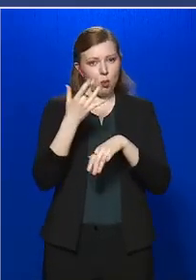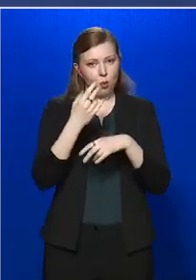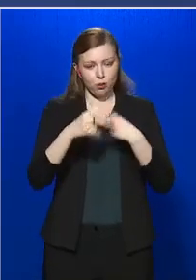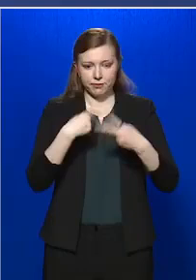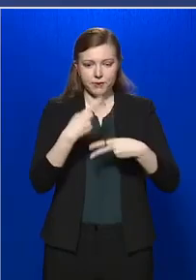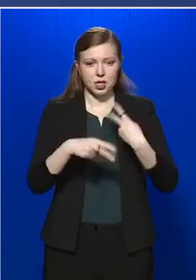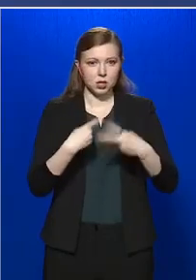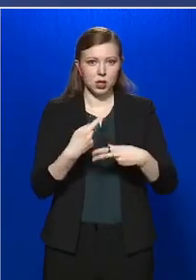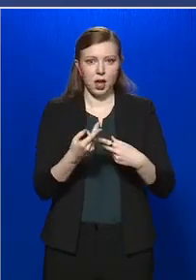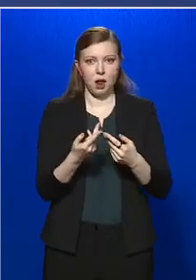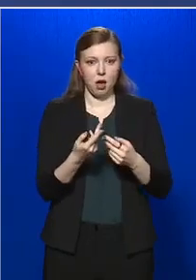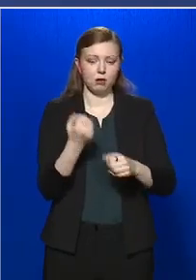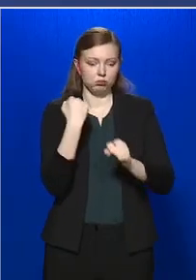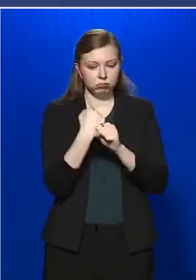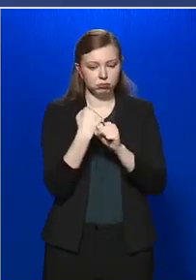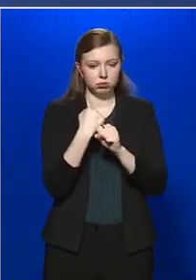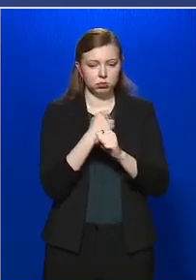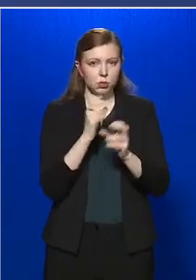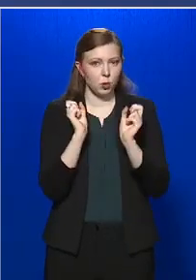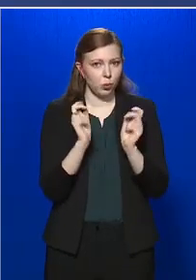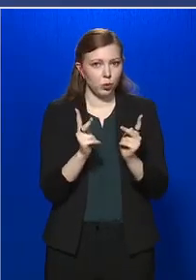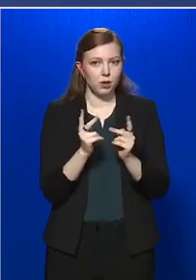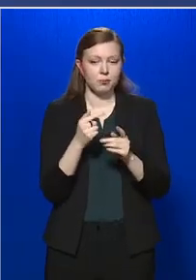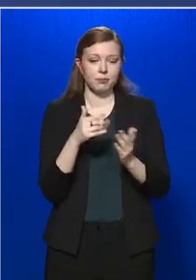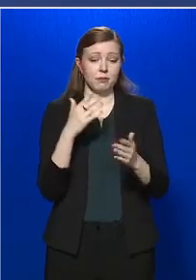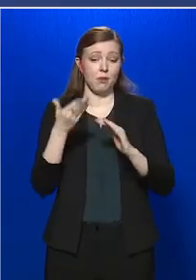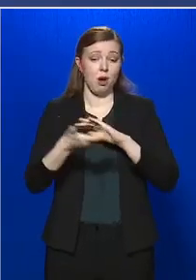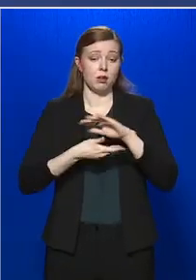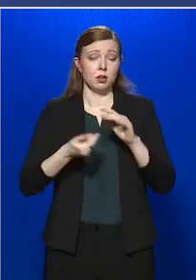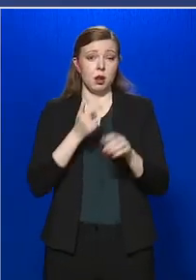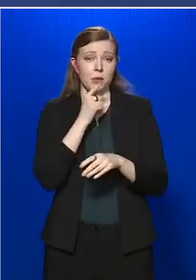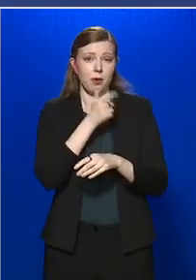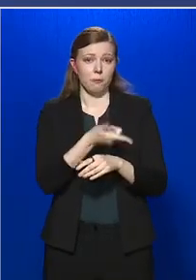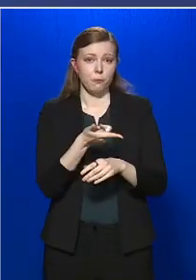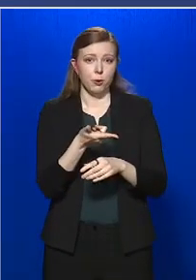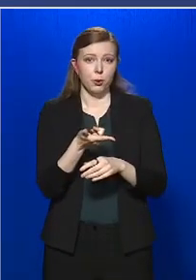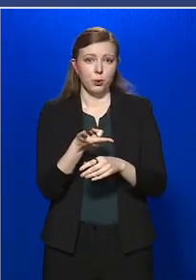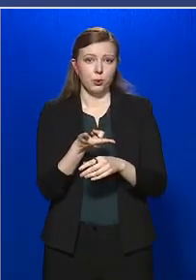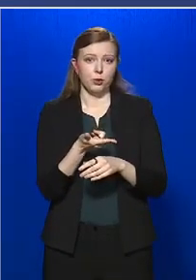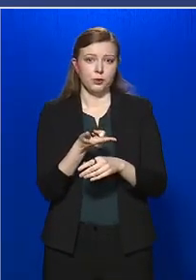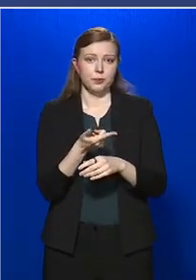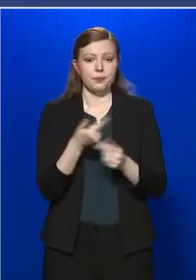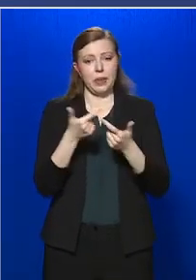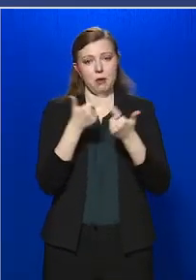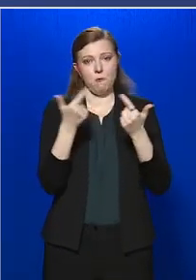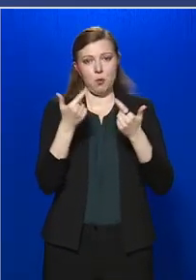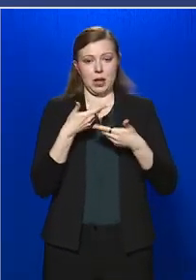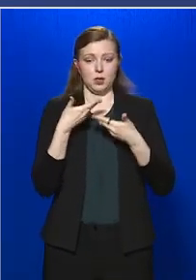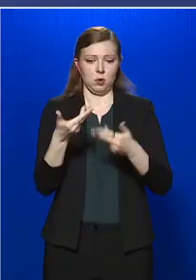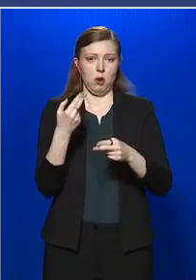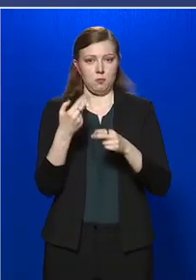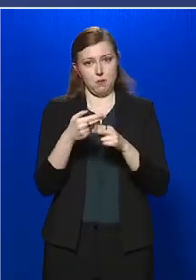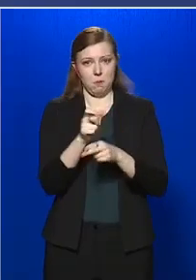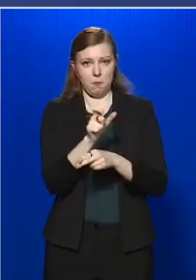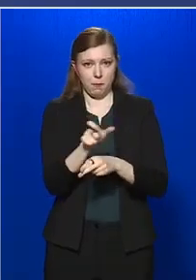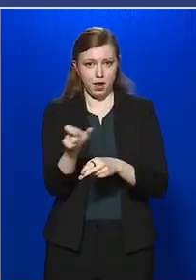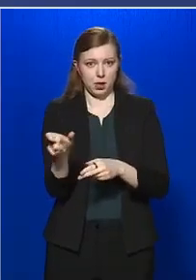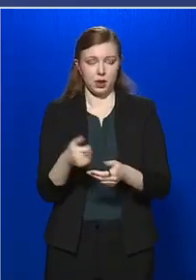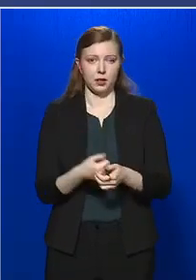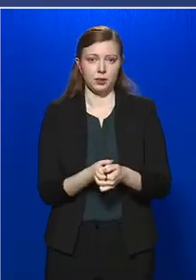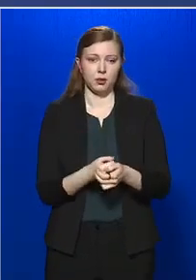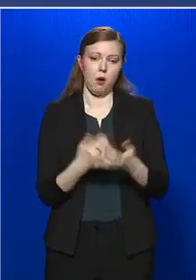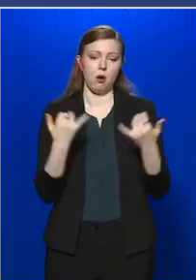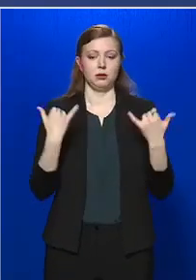vizsgálatnak az elvégzése, az szerint fog tulajdonképpen egy információt adni az